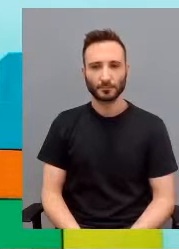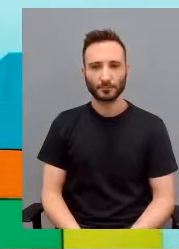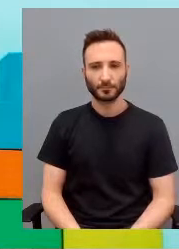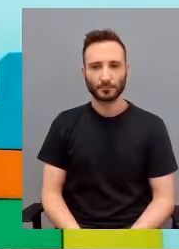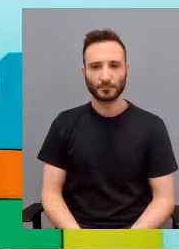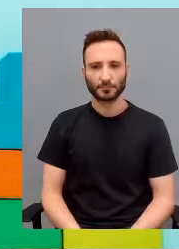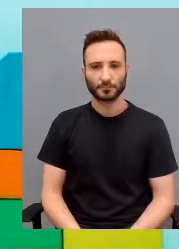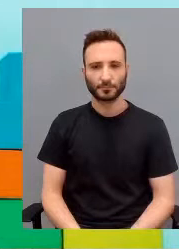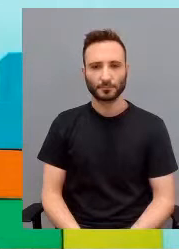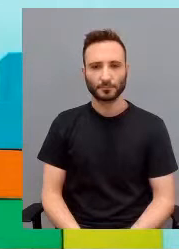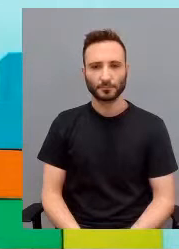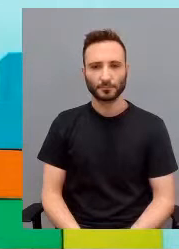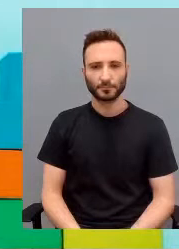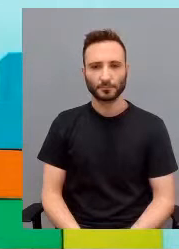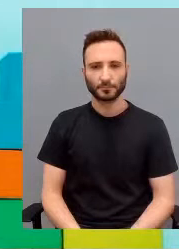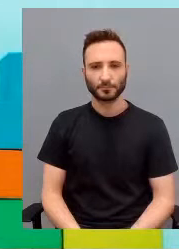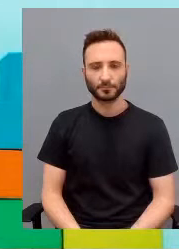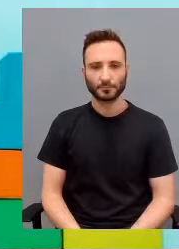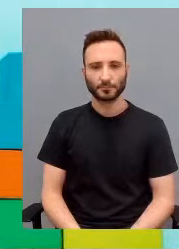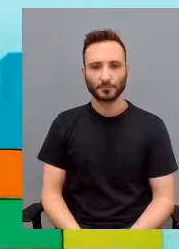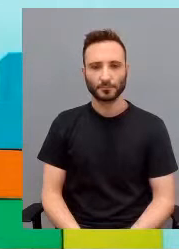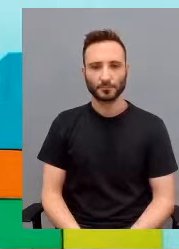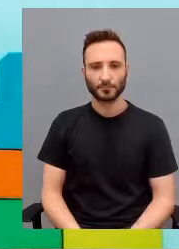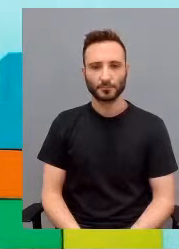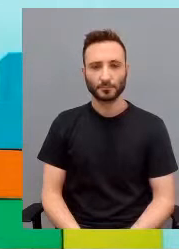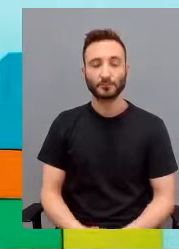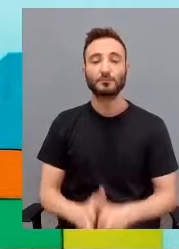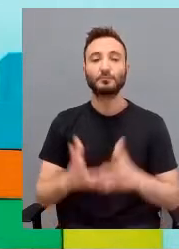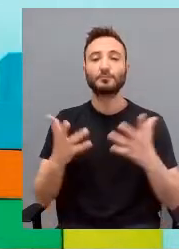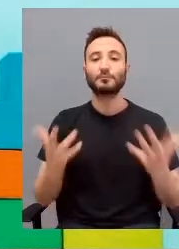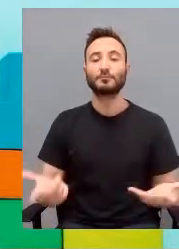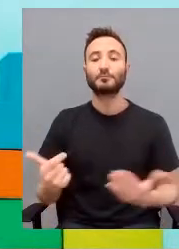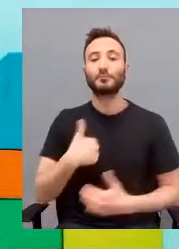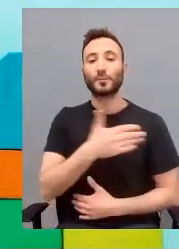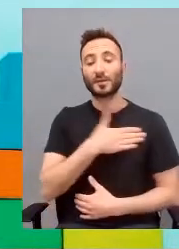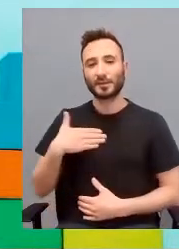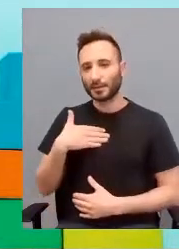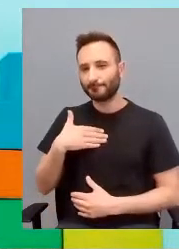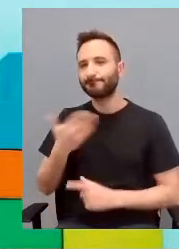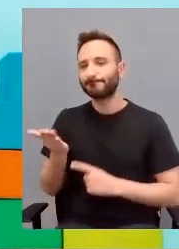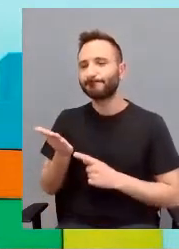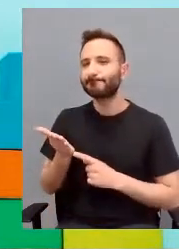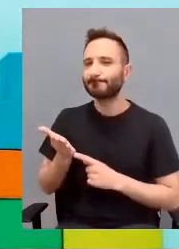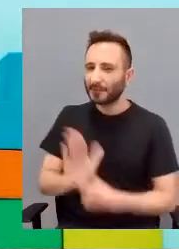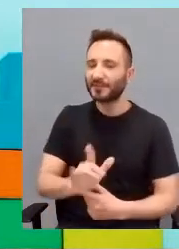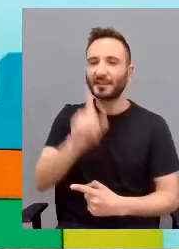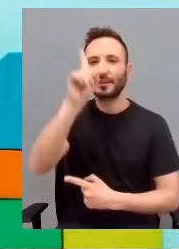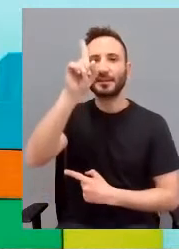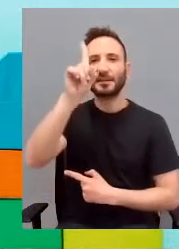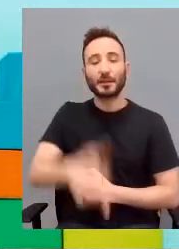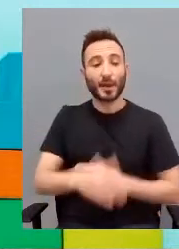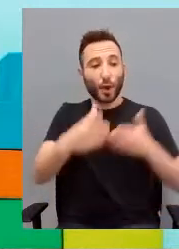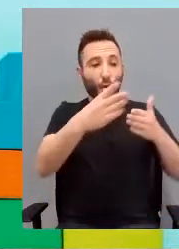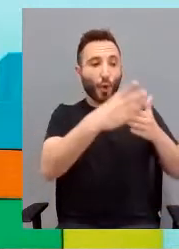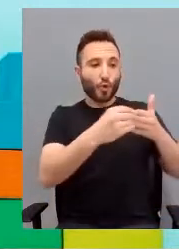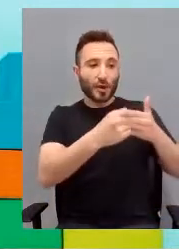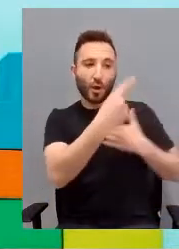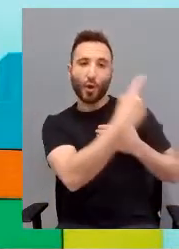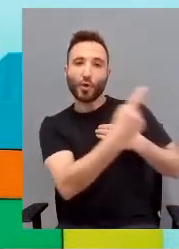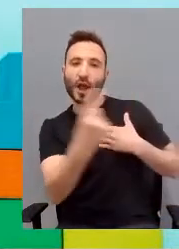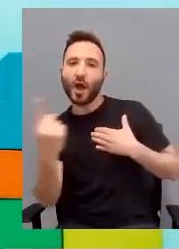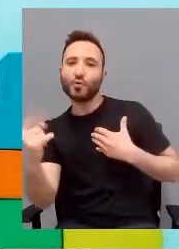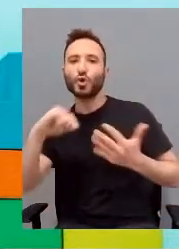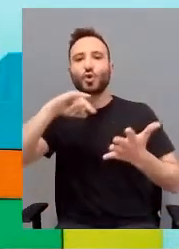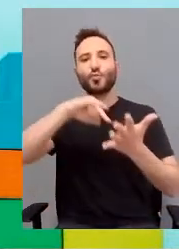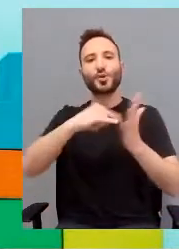fragilità che riguardano l'autismo chiedo chiedo subrayar che le trasforma sparacad usuario è un progetto di vita e hai